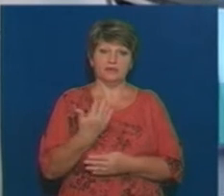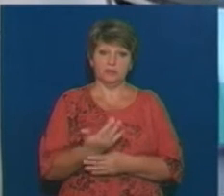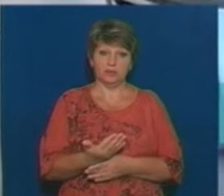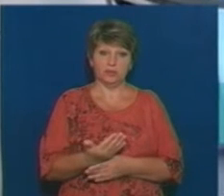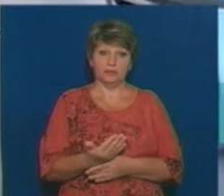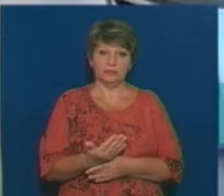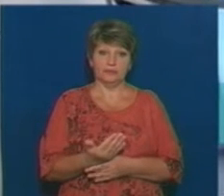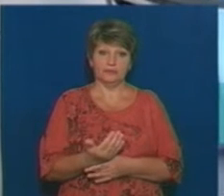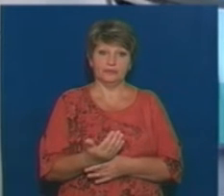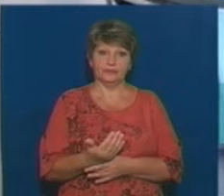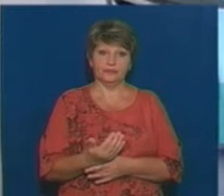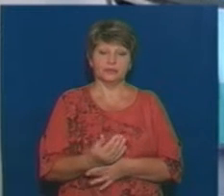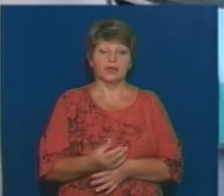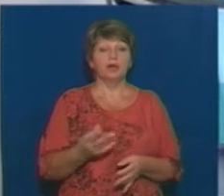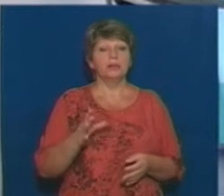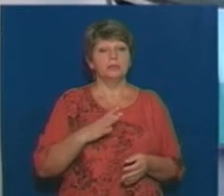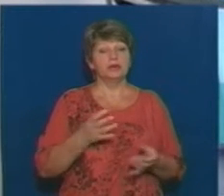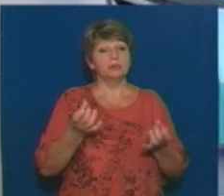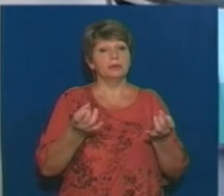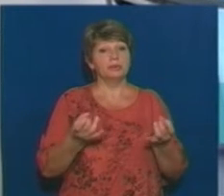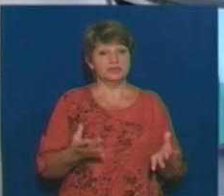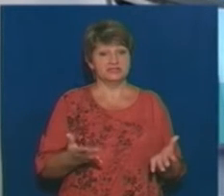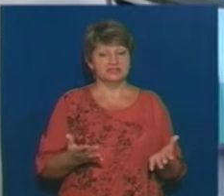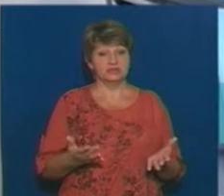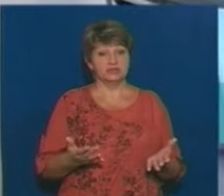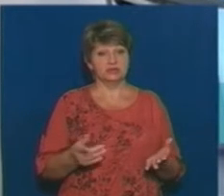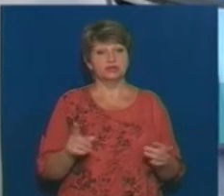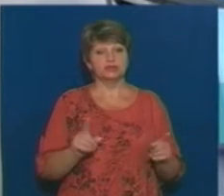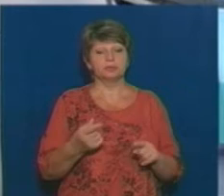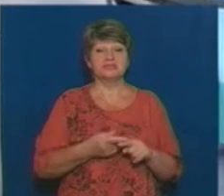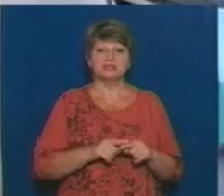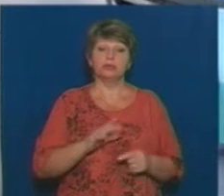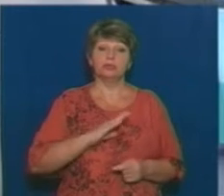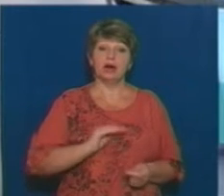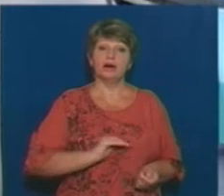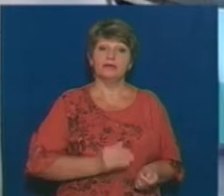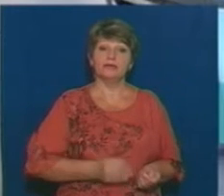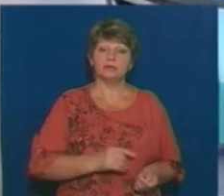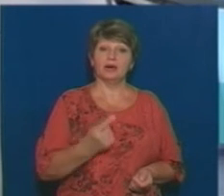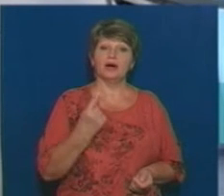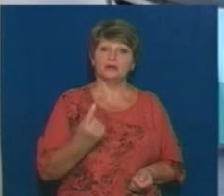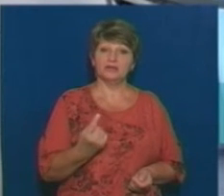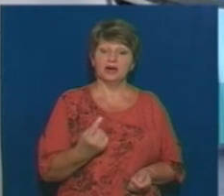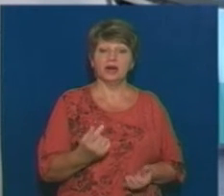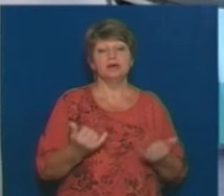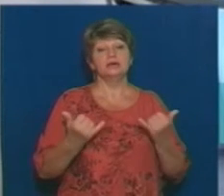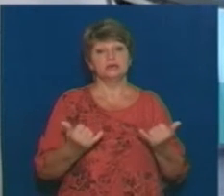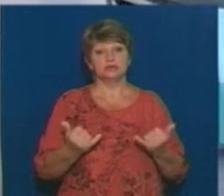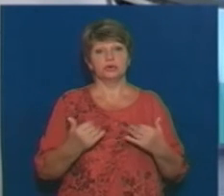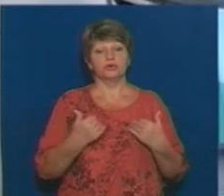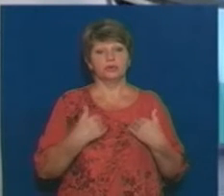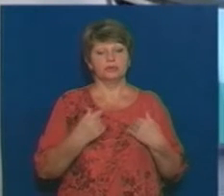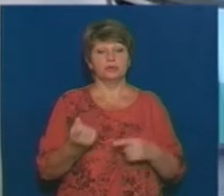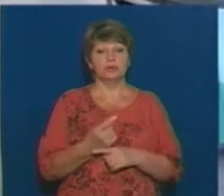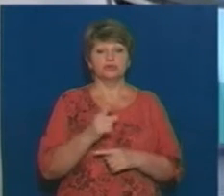Ну, звісно, очевидно, щоб було простіше, суто технічно, щоб це була одна фірма постачала. Але, ну, сьогодні ми вийдемо на те,